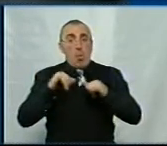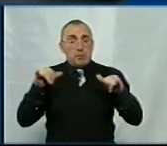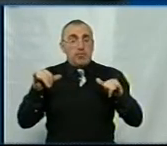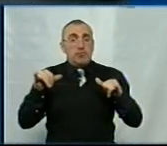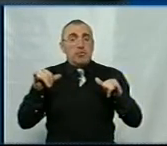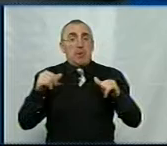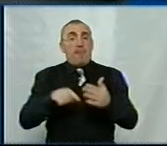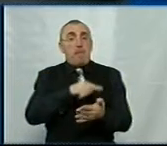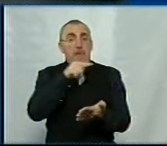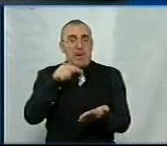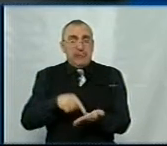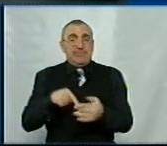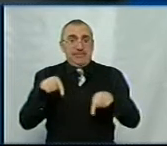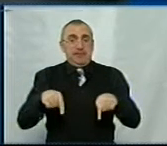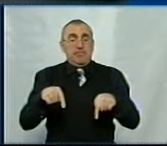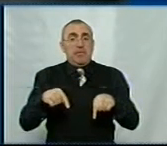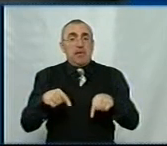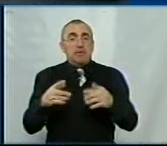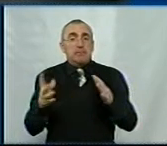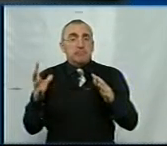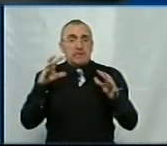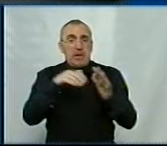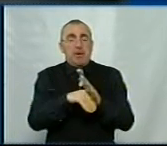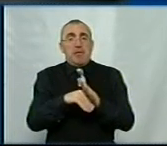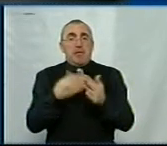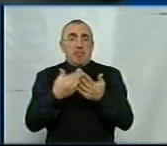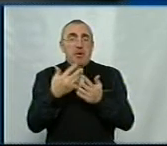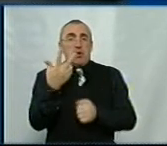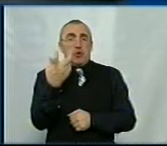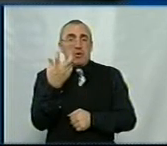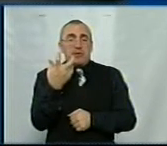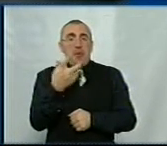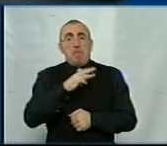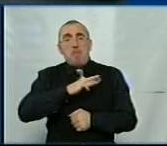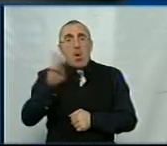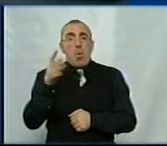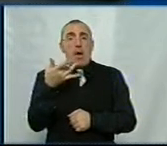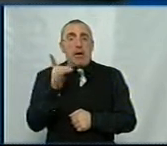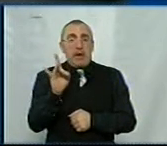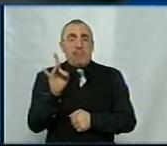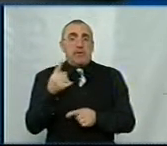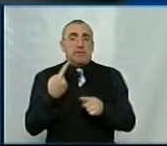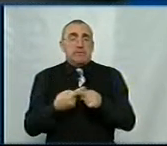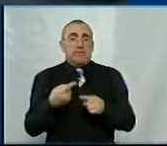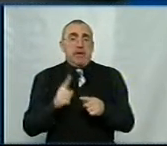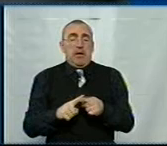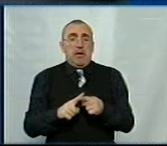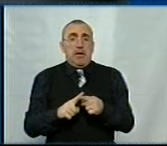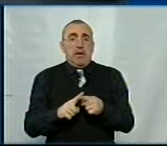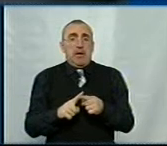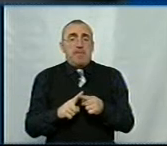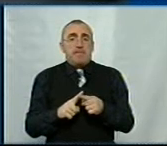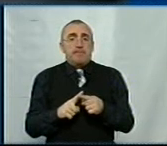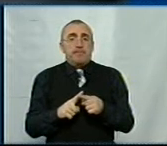в місті складає в межах 300 мільйонів гривень. Це ті